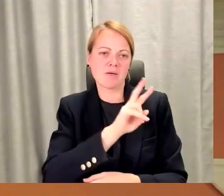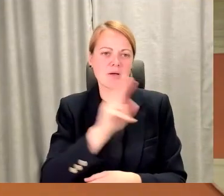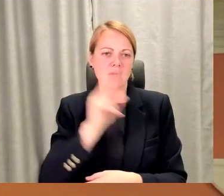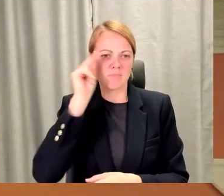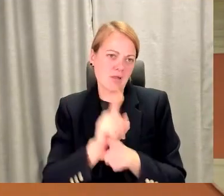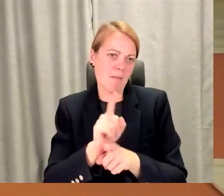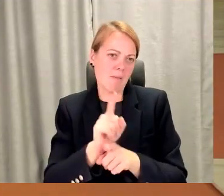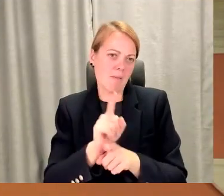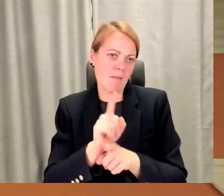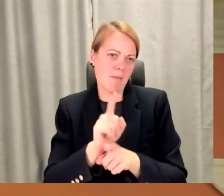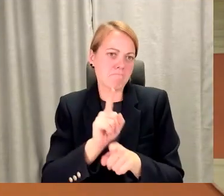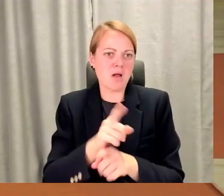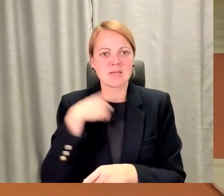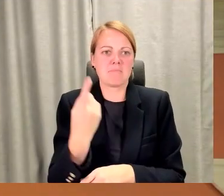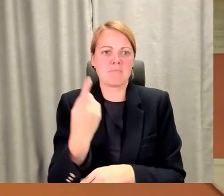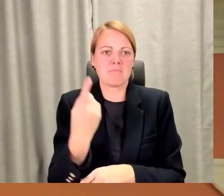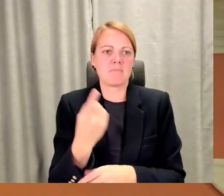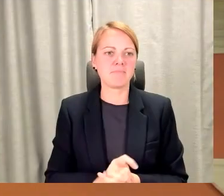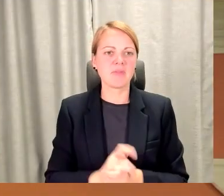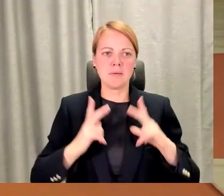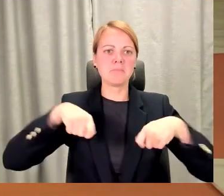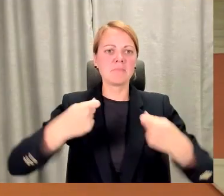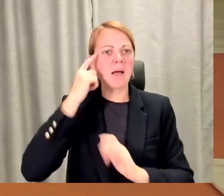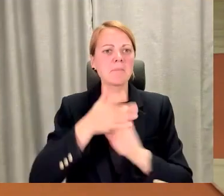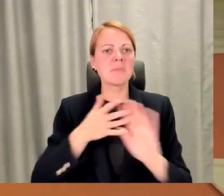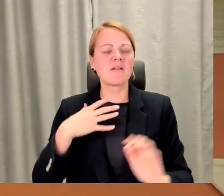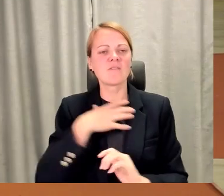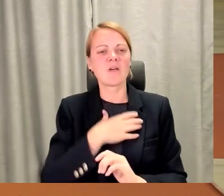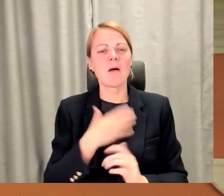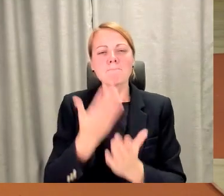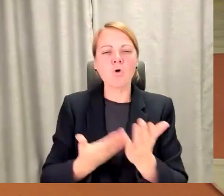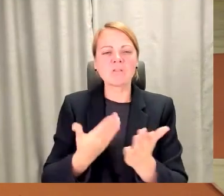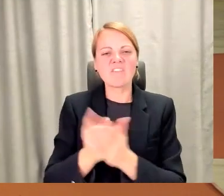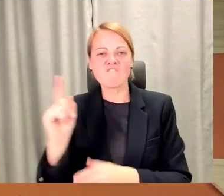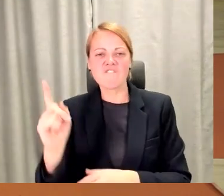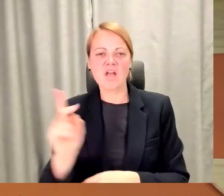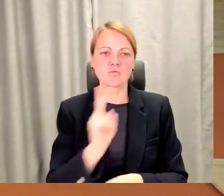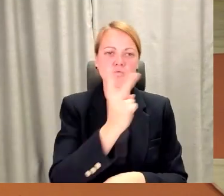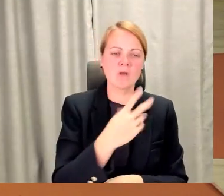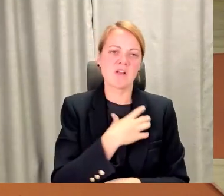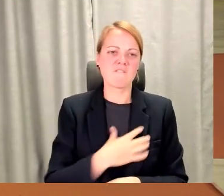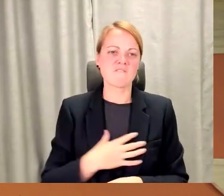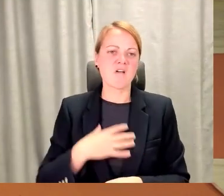devēm ir jāsaprot, jāmotivē viens otram patiesībā, viens otru, kāpēc tas ir jādara?